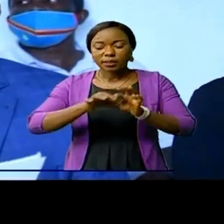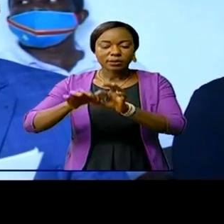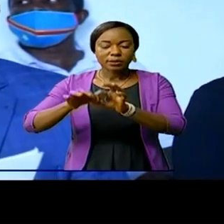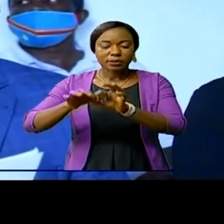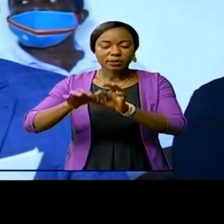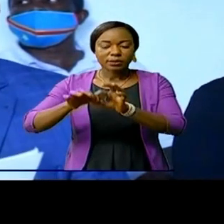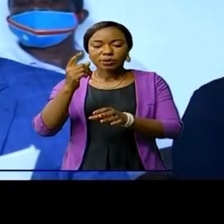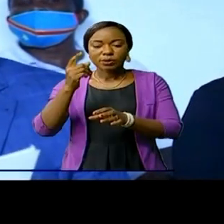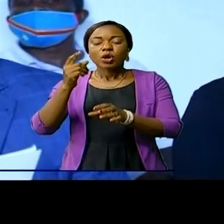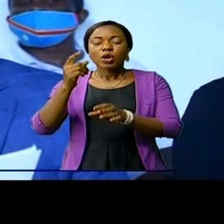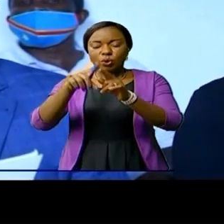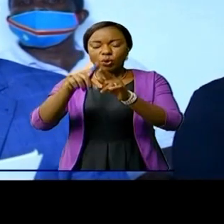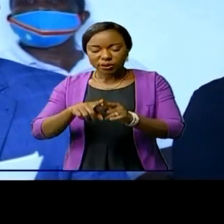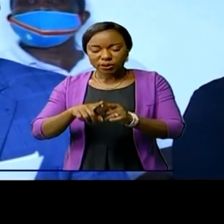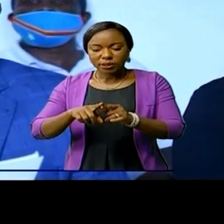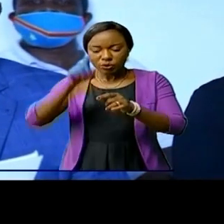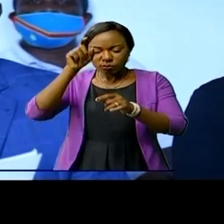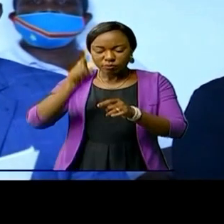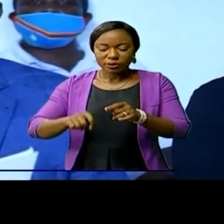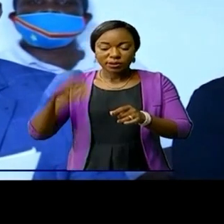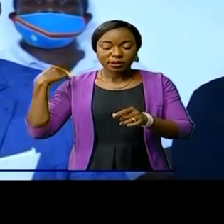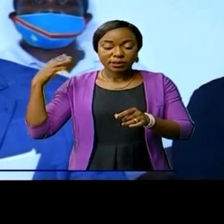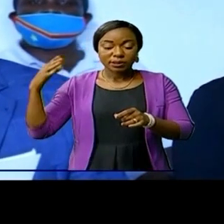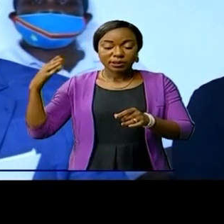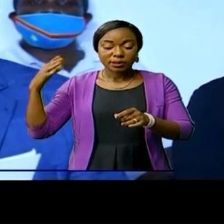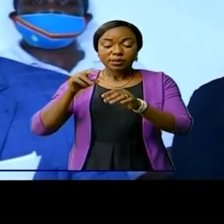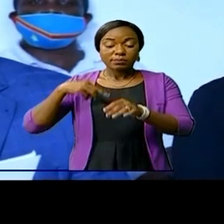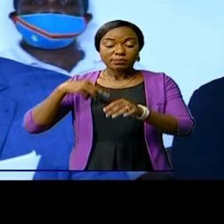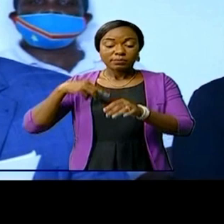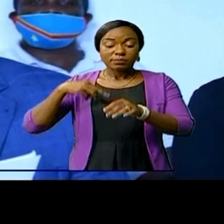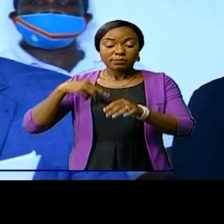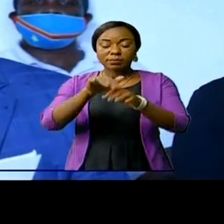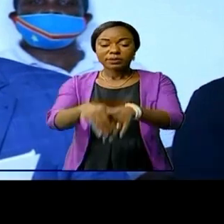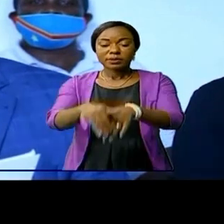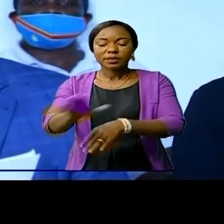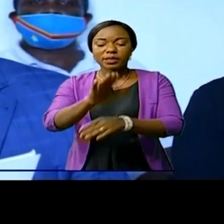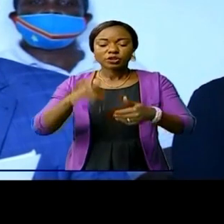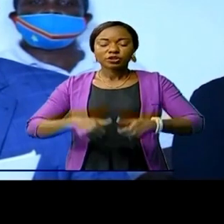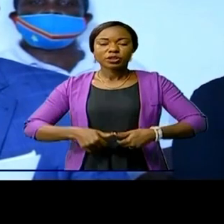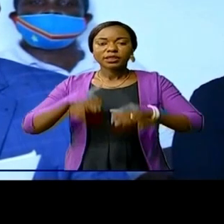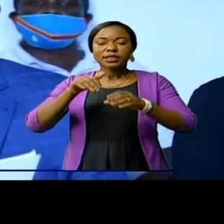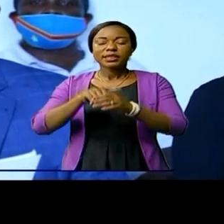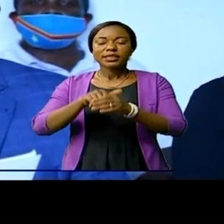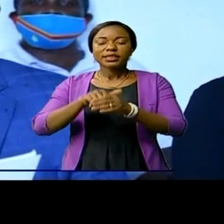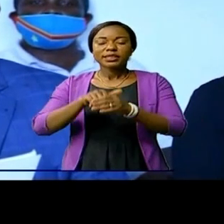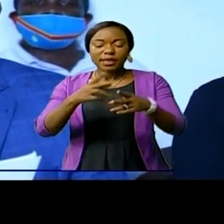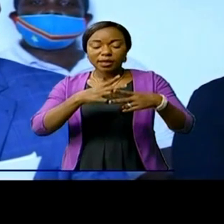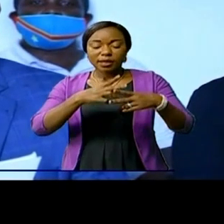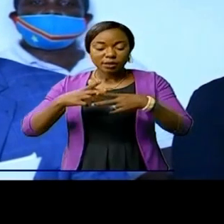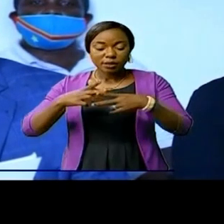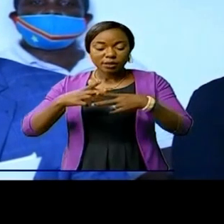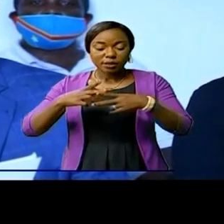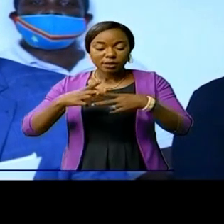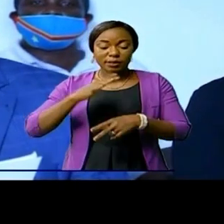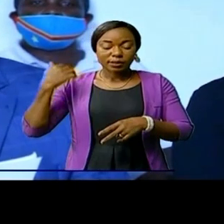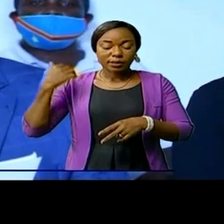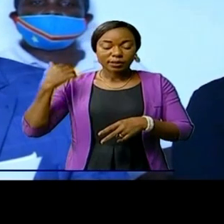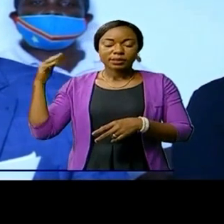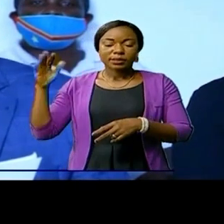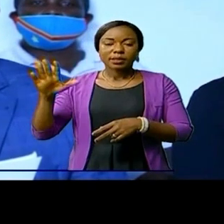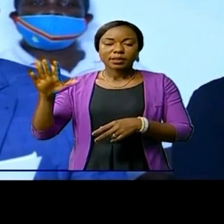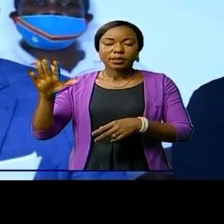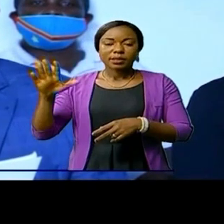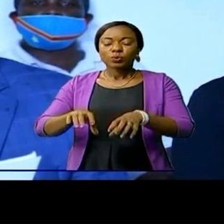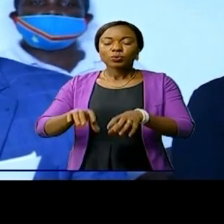oblige les états membres à faire participer leurs jeunes dans la gestion de leurs états, La